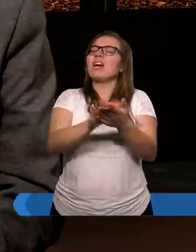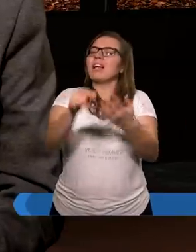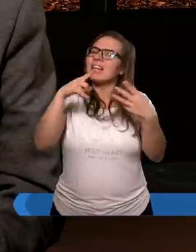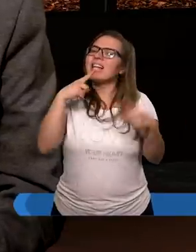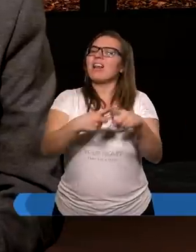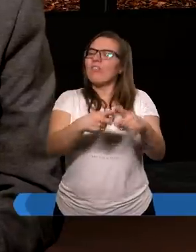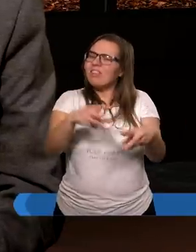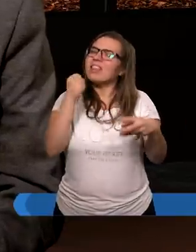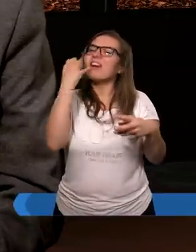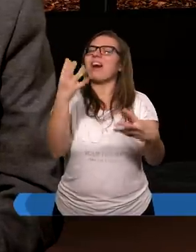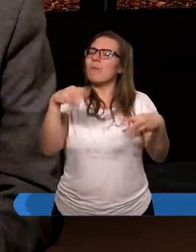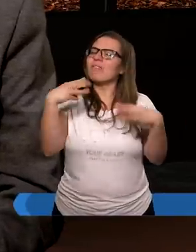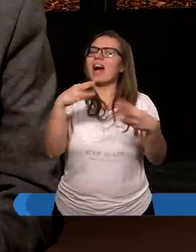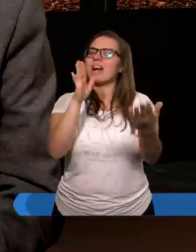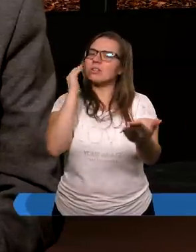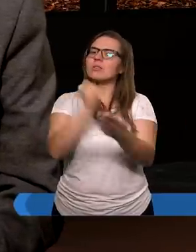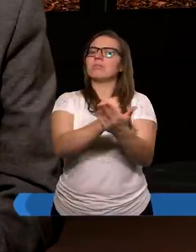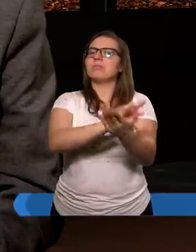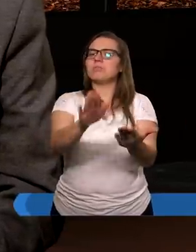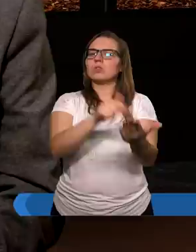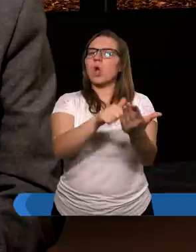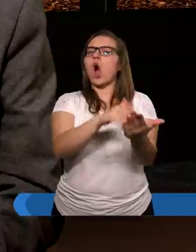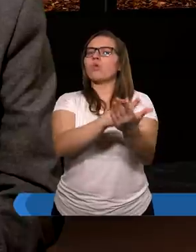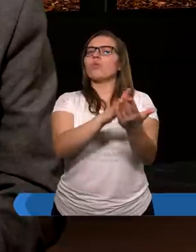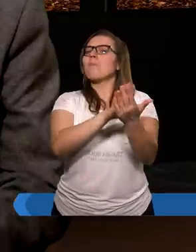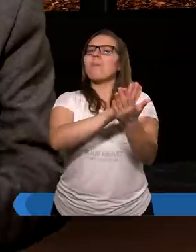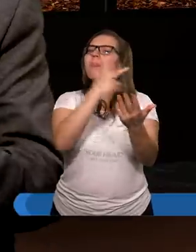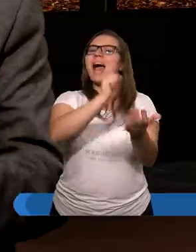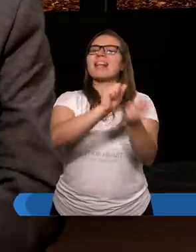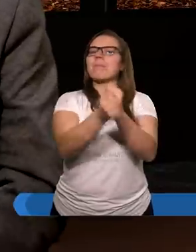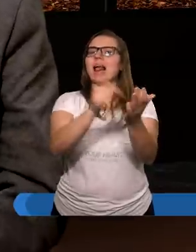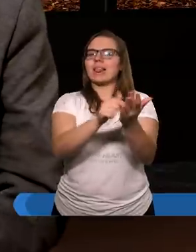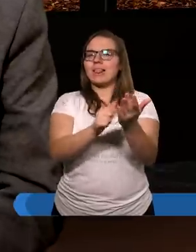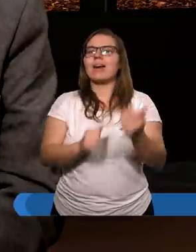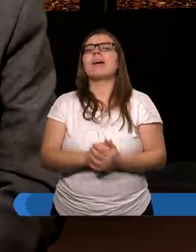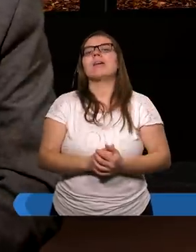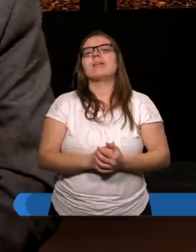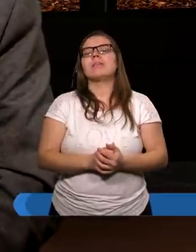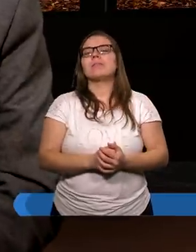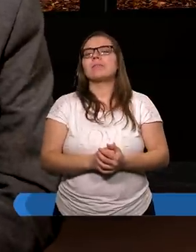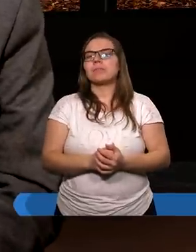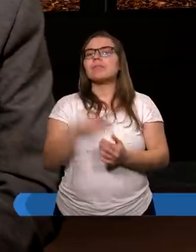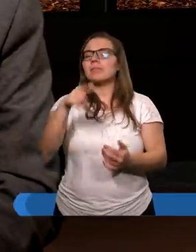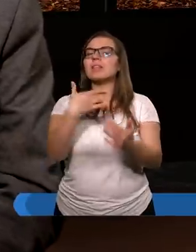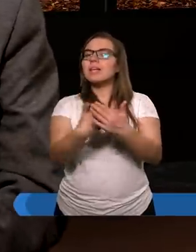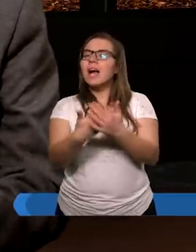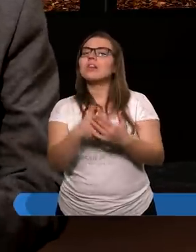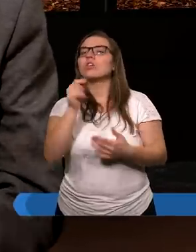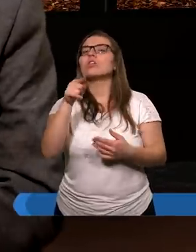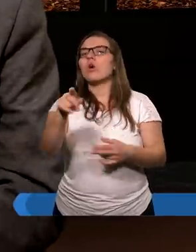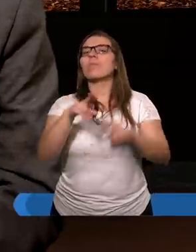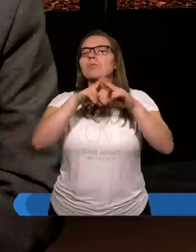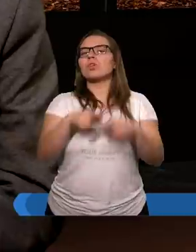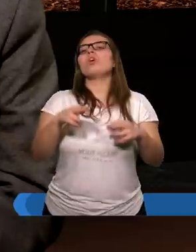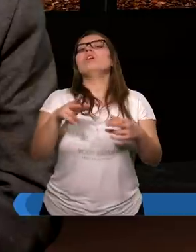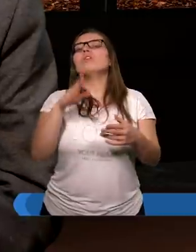zdecydowanie trwałe świadectwo. zresztą Paweł też pisał dlatego, żeby to